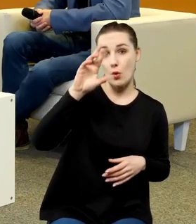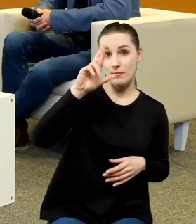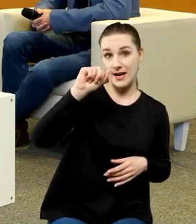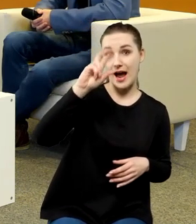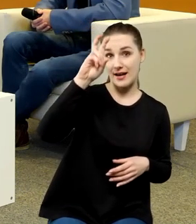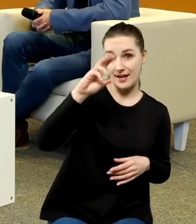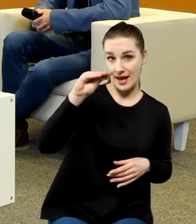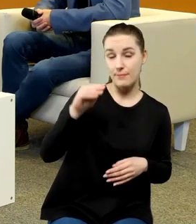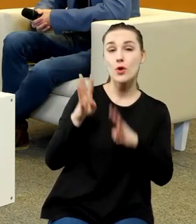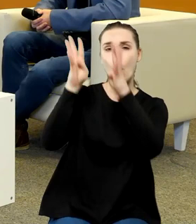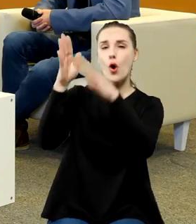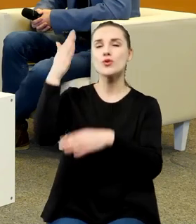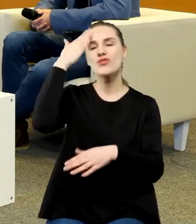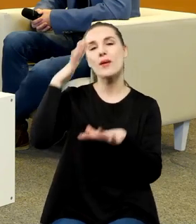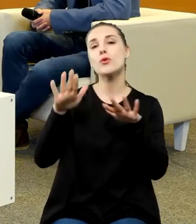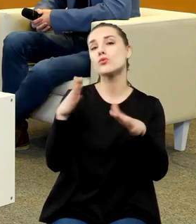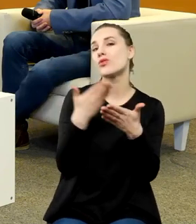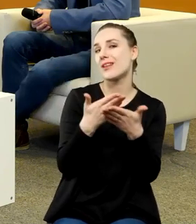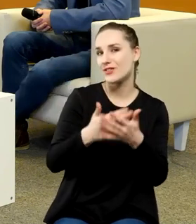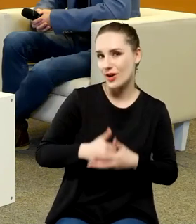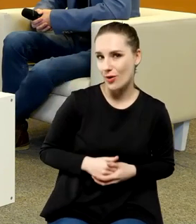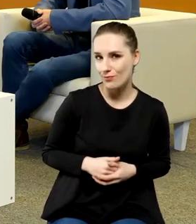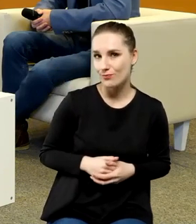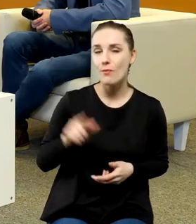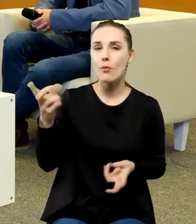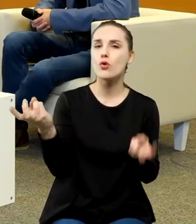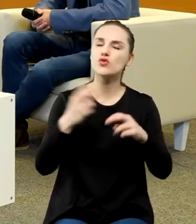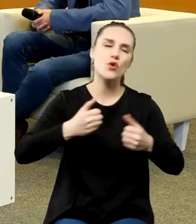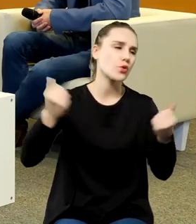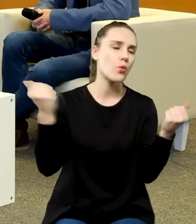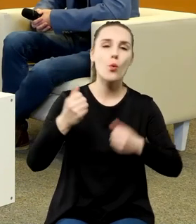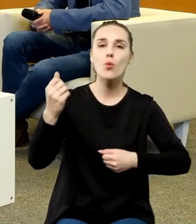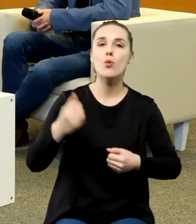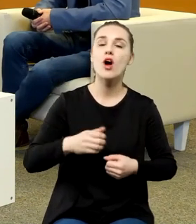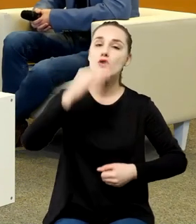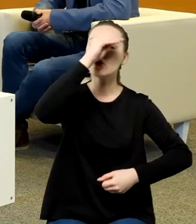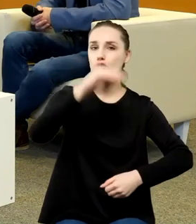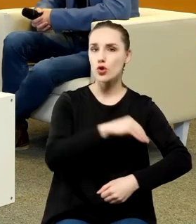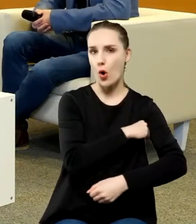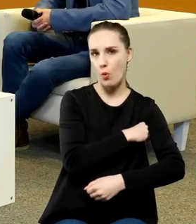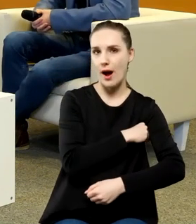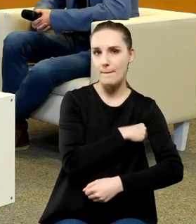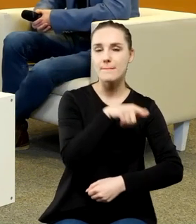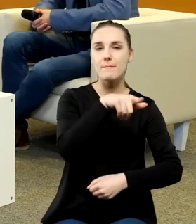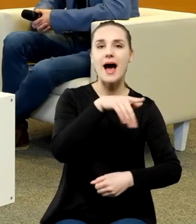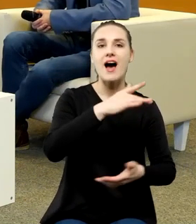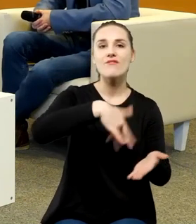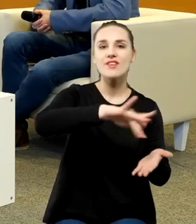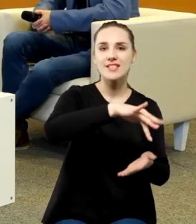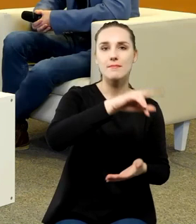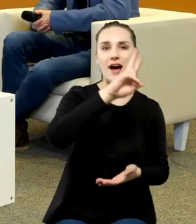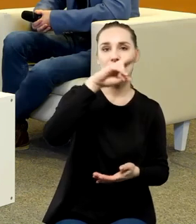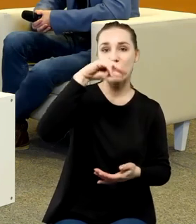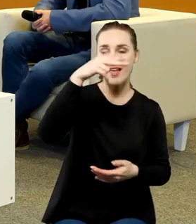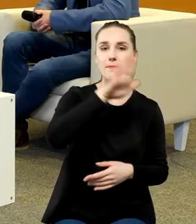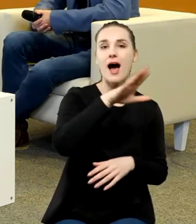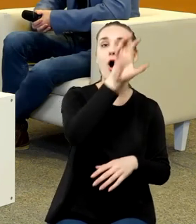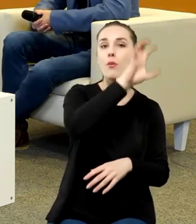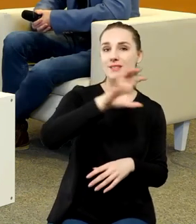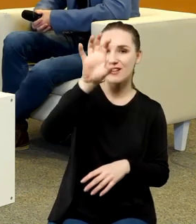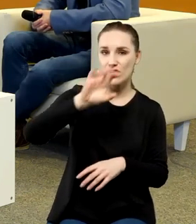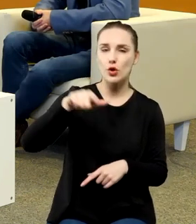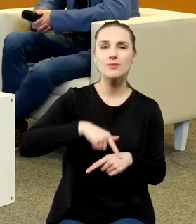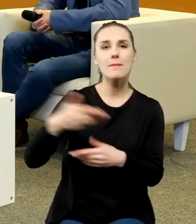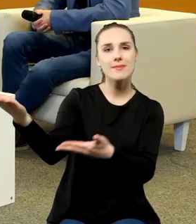wiemy o nim tak dużo, ponieważ on stworzył potężną szkołę astronomiczną, znaczy na swojej wyspie WEN miał obserwatorium, do którego